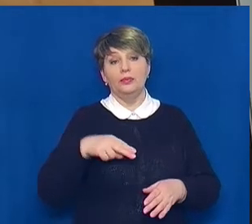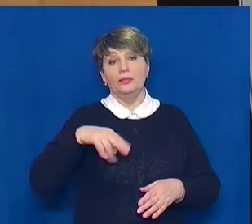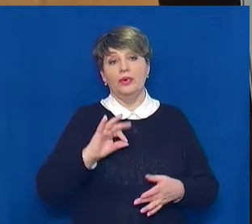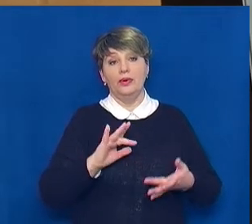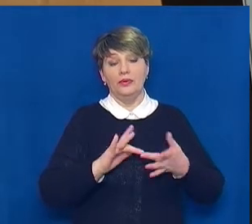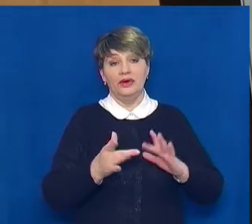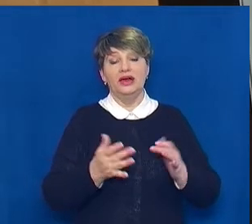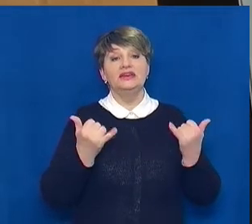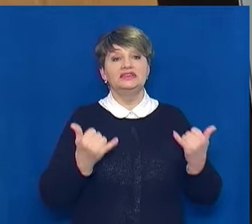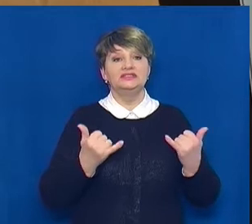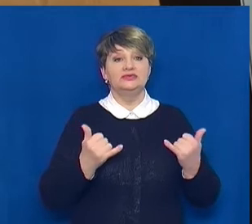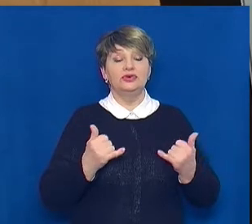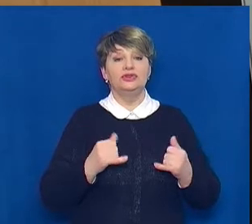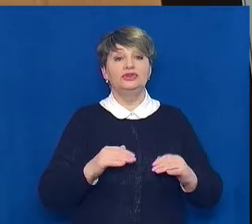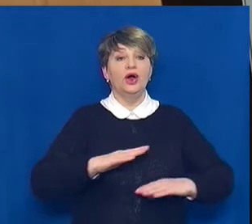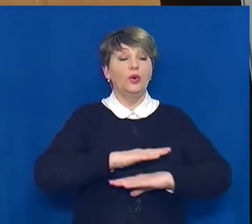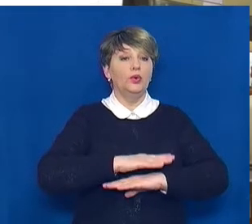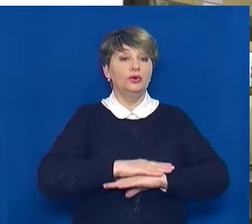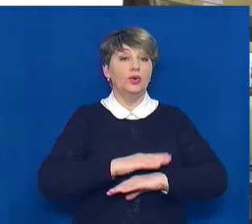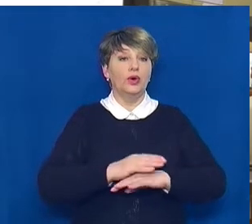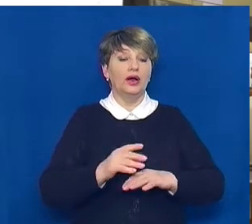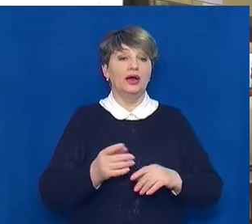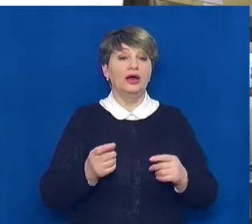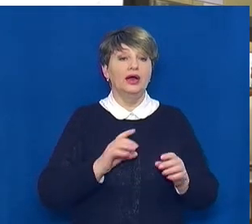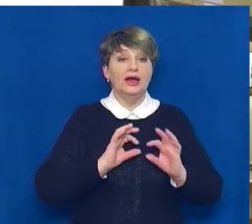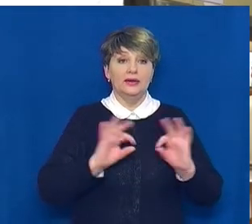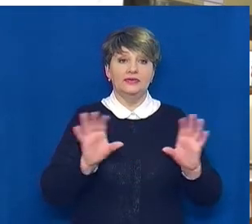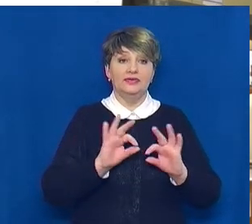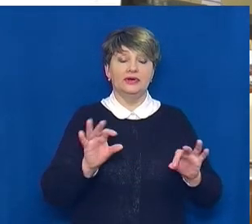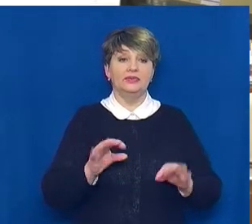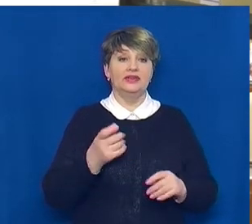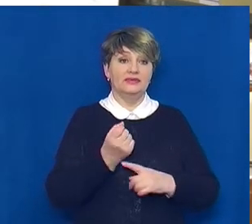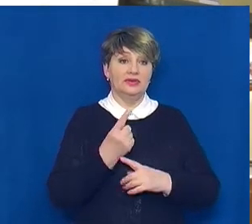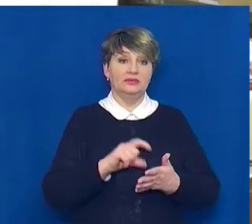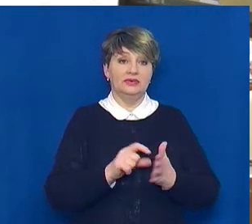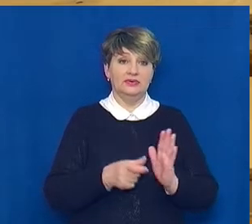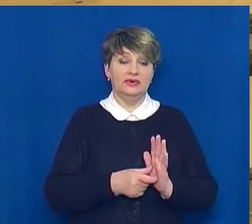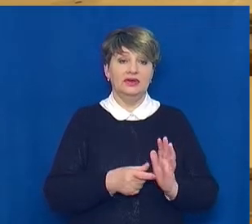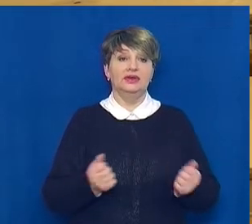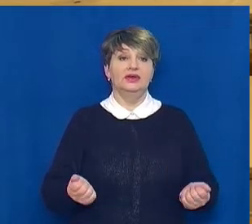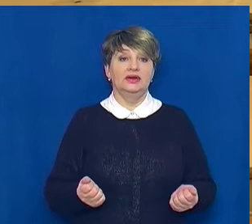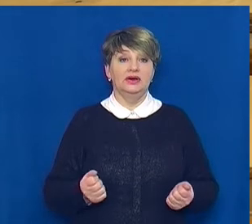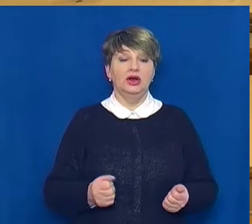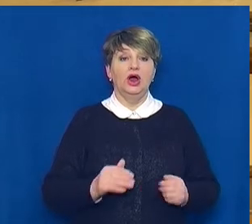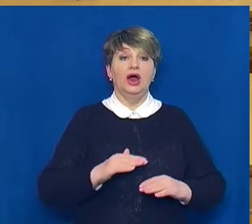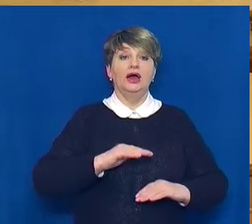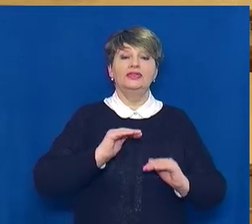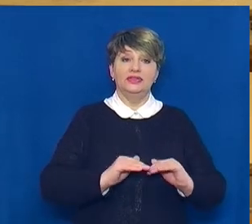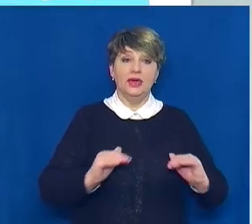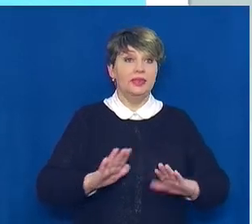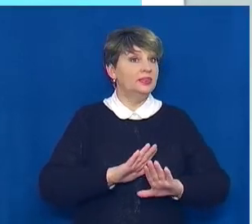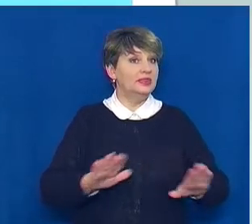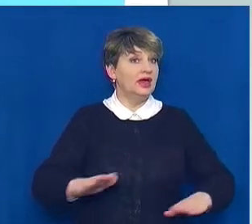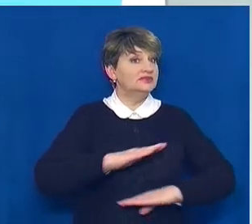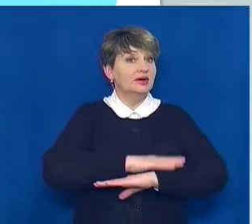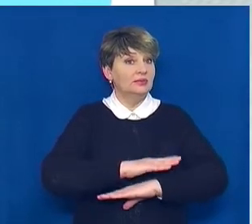Сьогодні урок інформатики в 11 класі. Тема заняття – базові поняття обчислювальної геометрії. Учні не за партами,